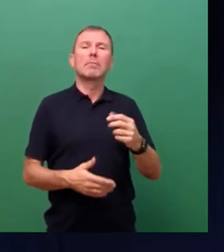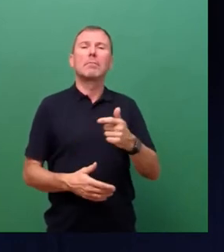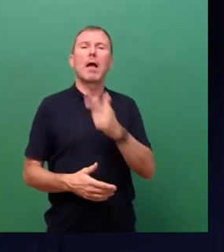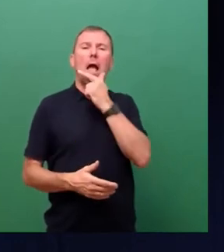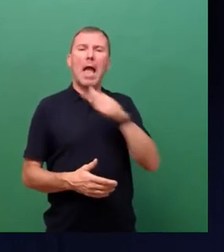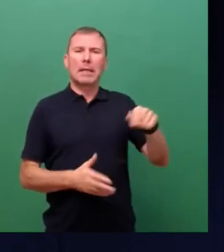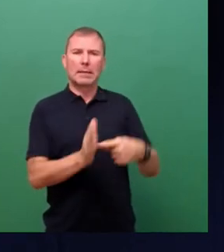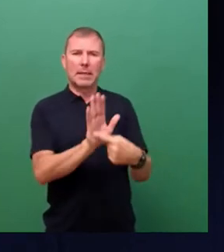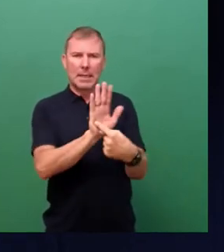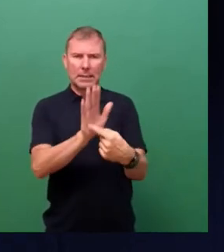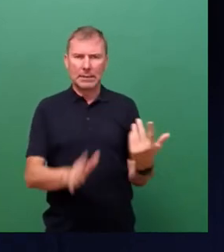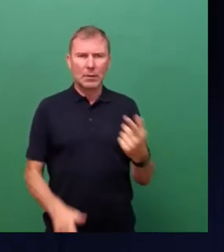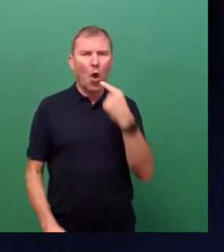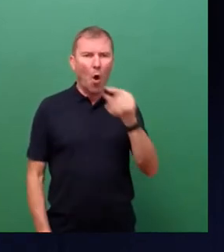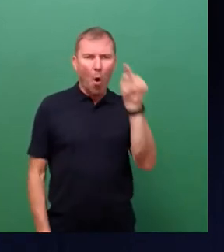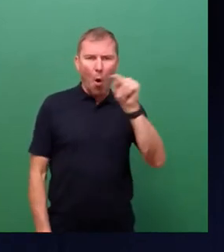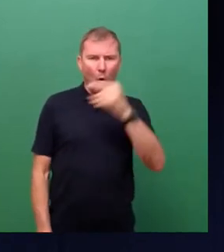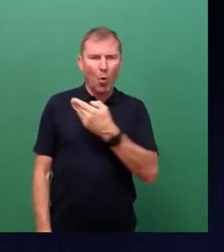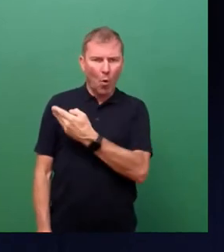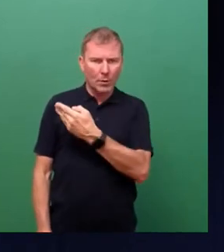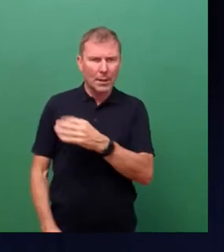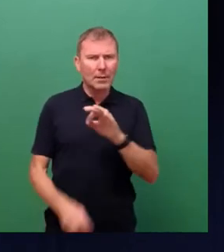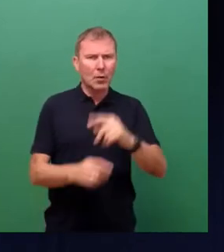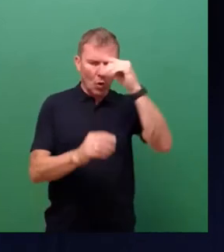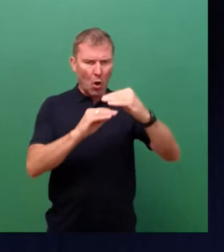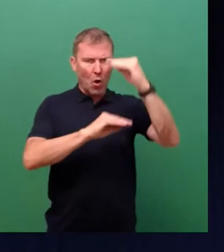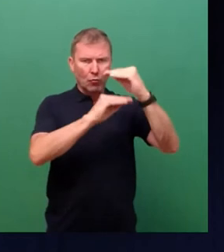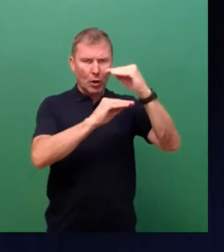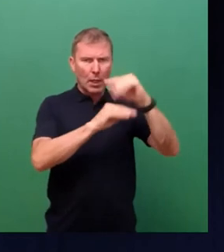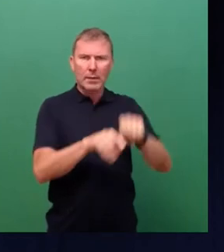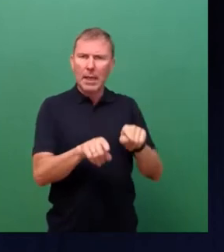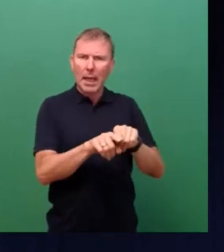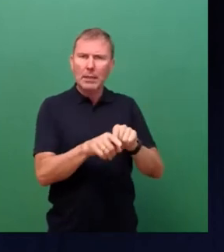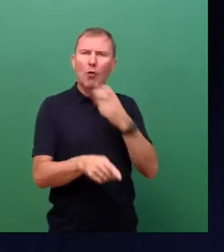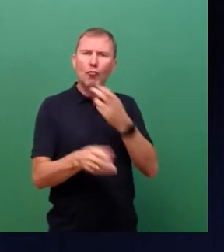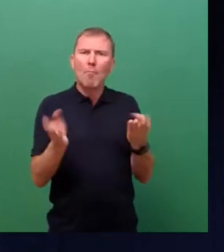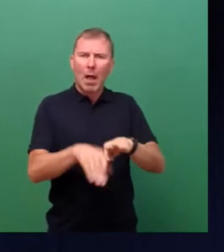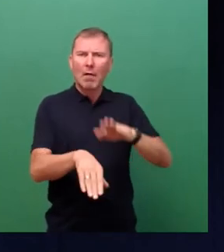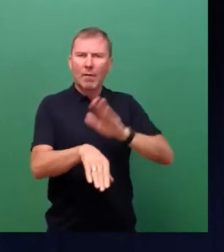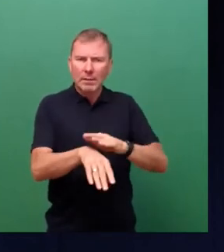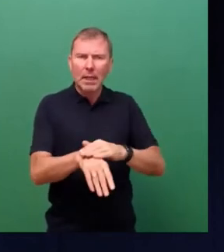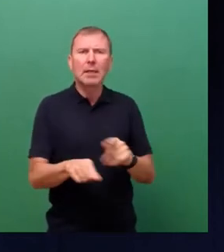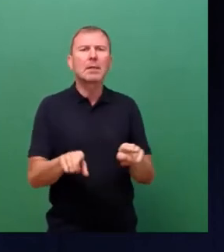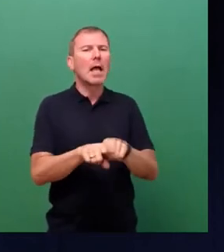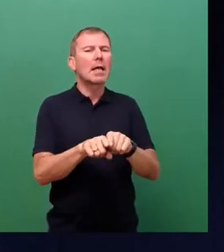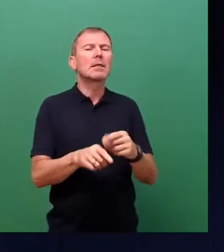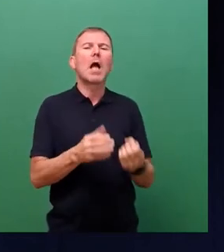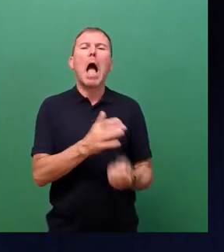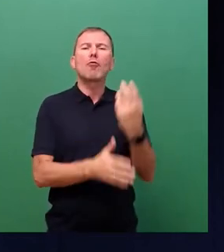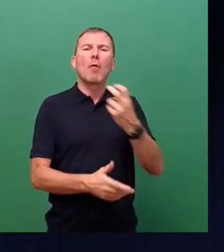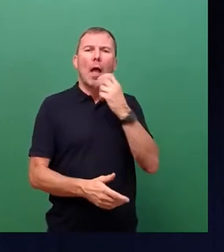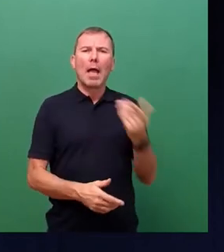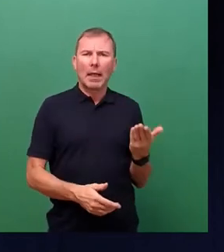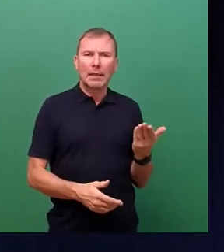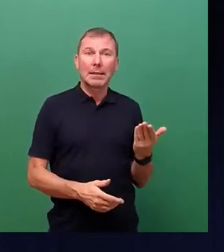oder gezeigt, rot eingekreist. Steht genau neben Deutschland, hat also ähnlichen Stromausfallzeit, ähnlichen Anteil an erneuerbaren Energien. Ist nicht am